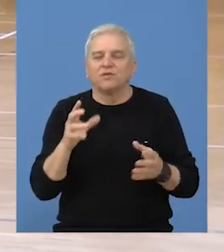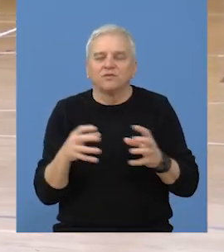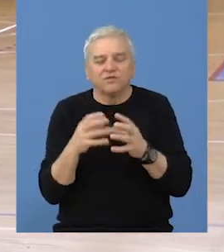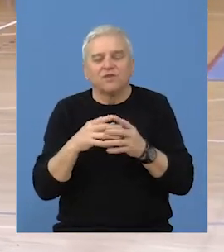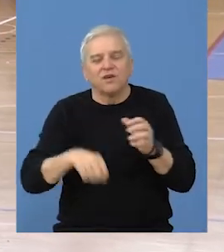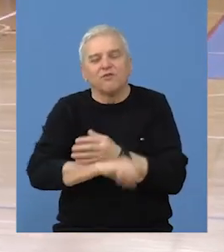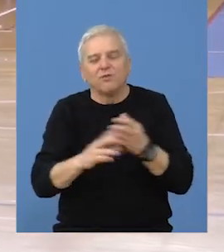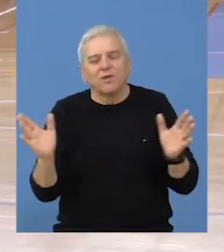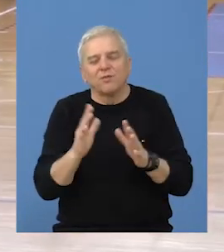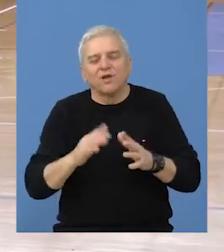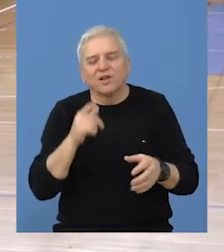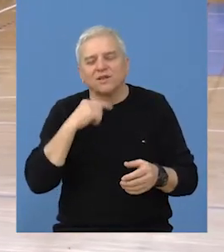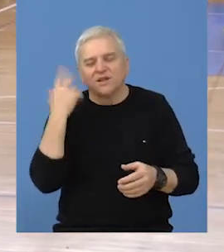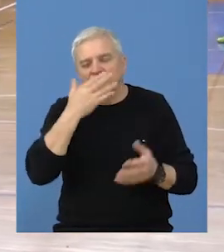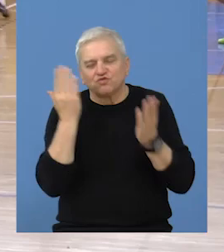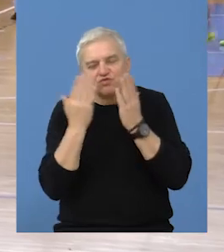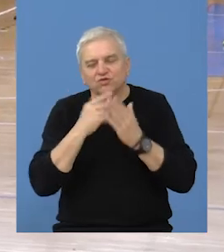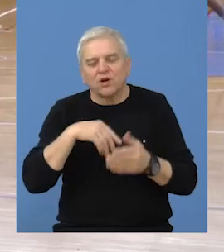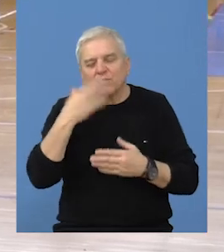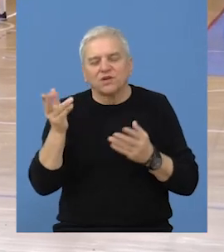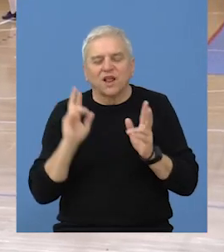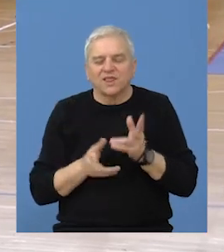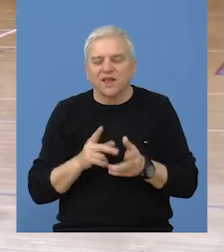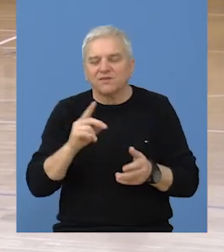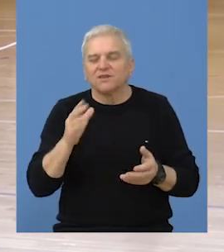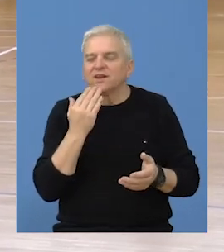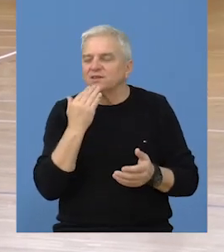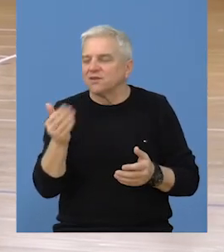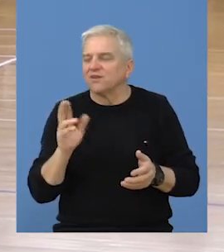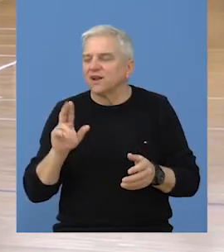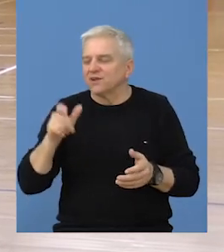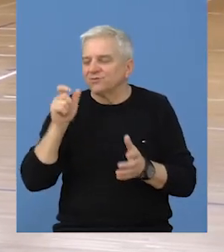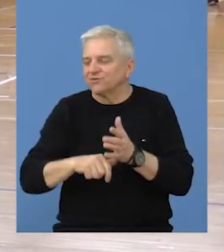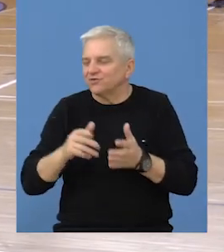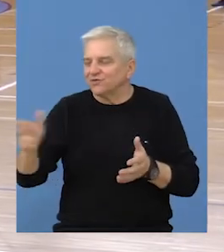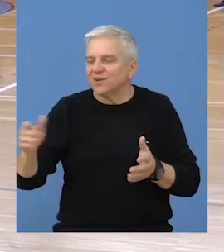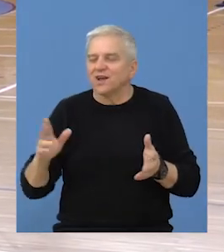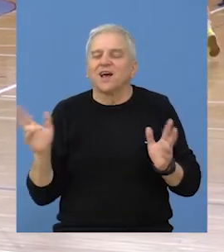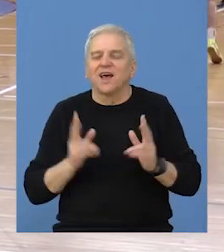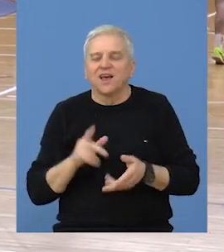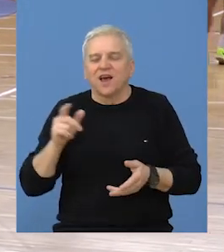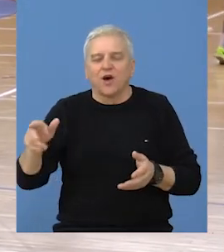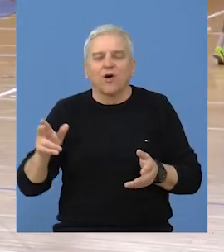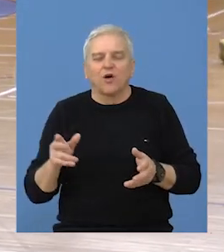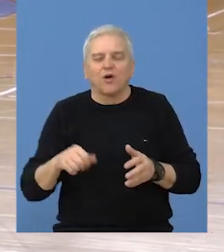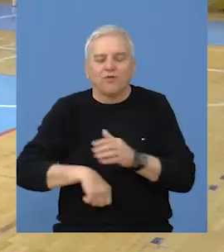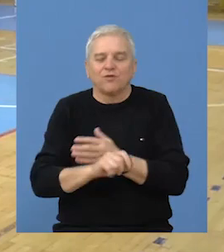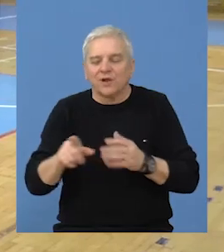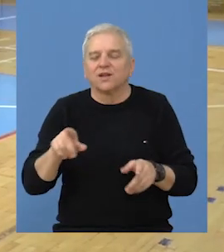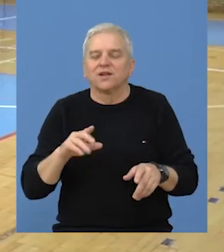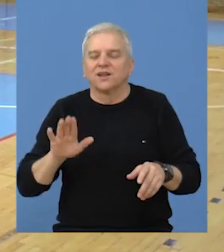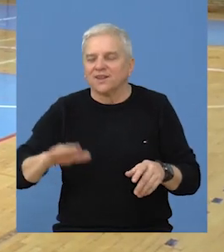Sekciju održavamo u toku naše škole posle nastave, ali da pohvalim ove momke i kao futbalere